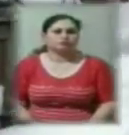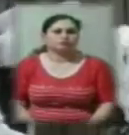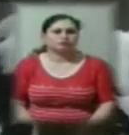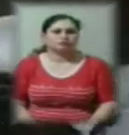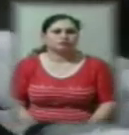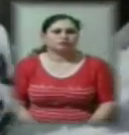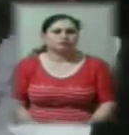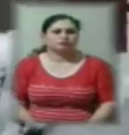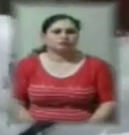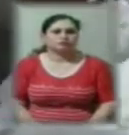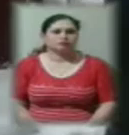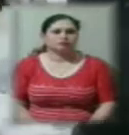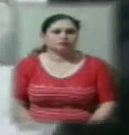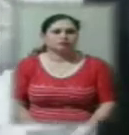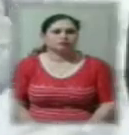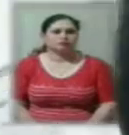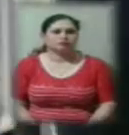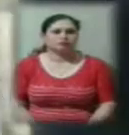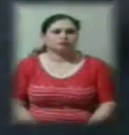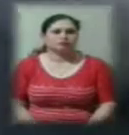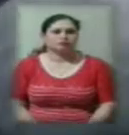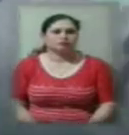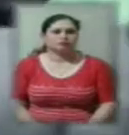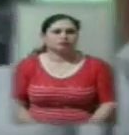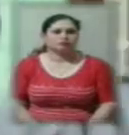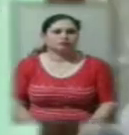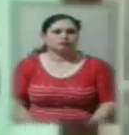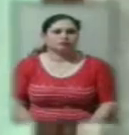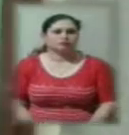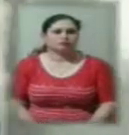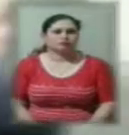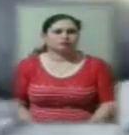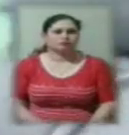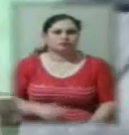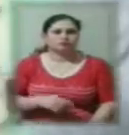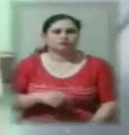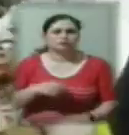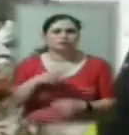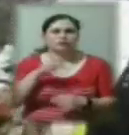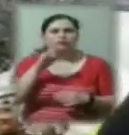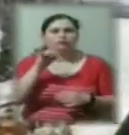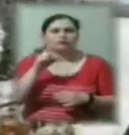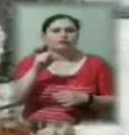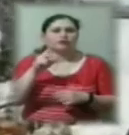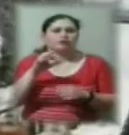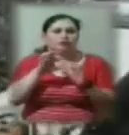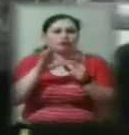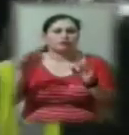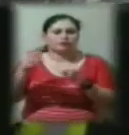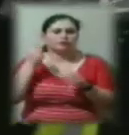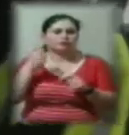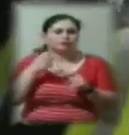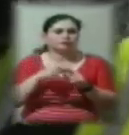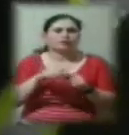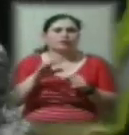Ось тут воно теж ось все вирвало. Вирвало. Ось все. Ми не могли зразу це почати, бо